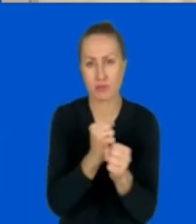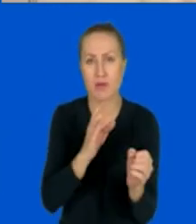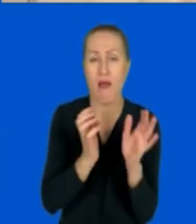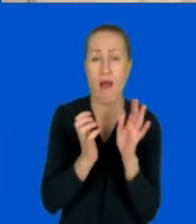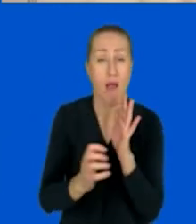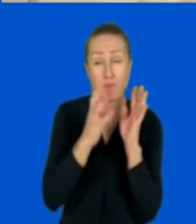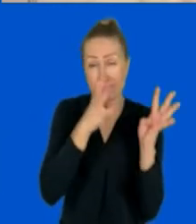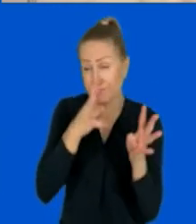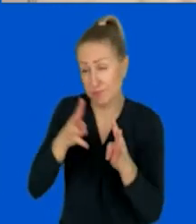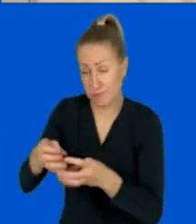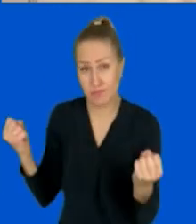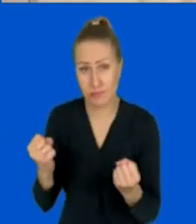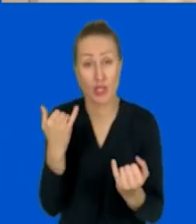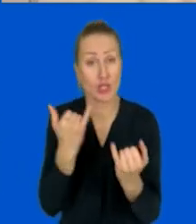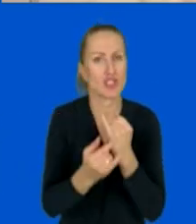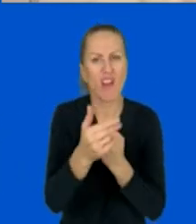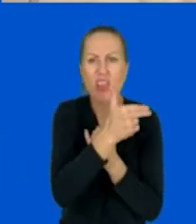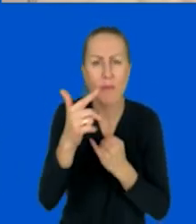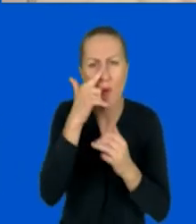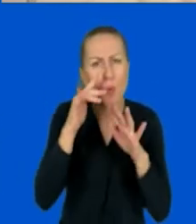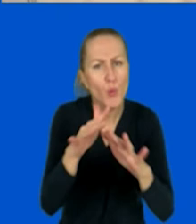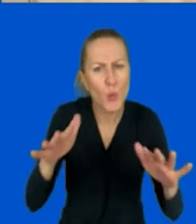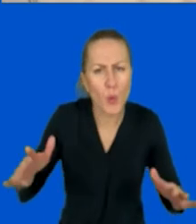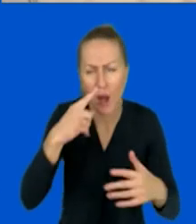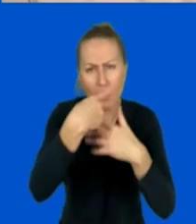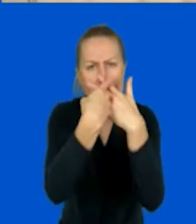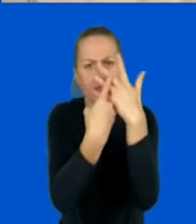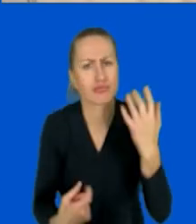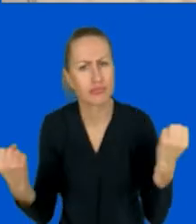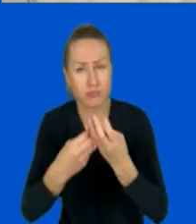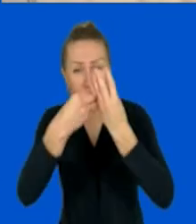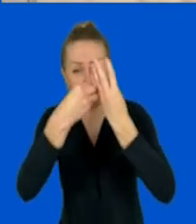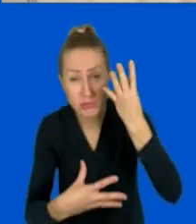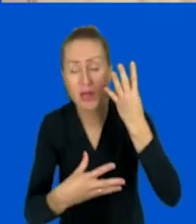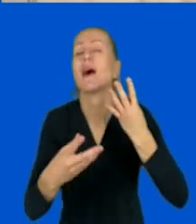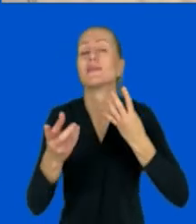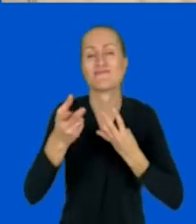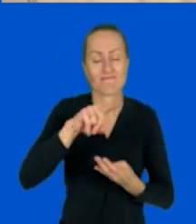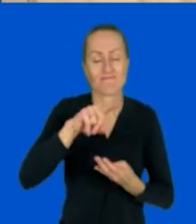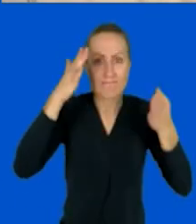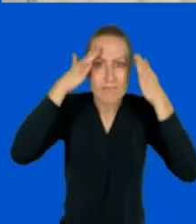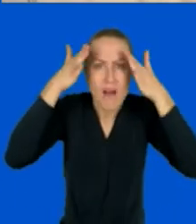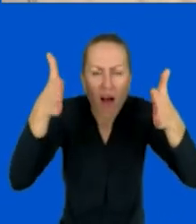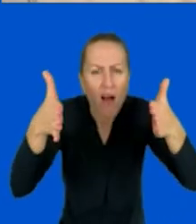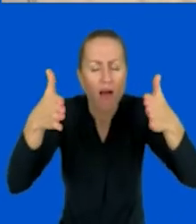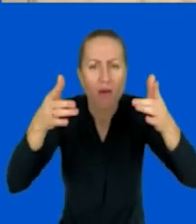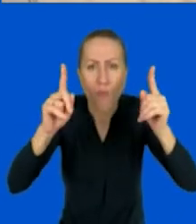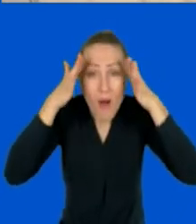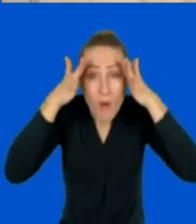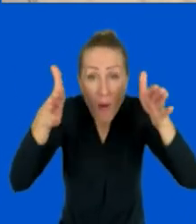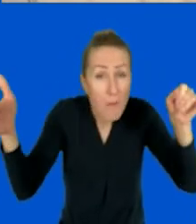więcej tych tematów, jak jest ich bardzo dużo, to jest po prostu trudno skupić uwagę, utrzymać uwagę,